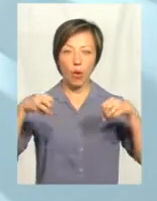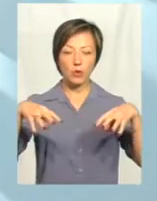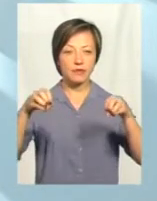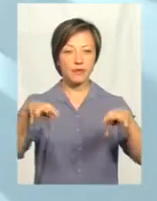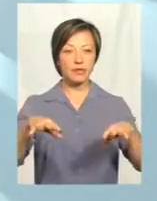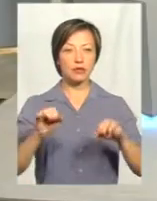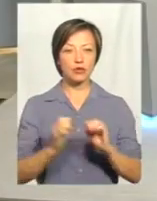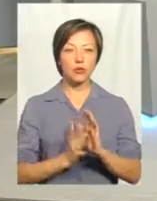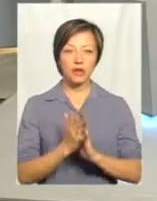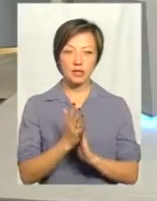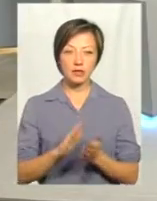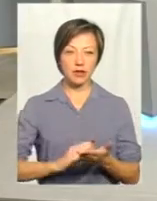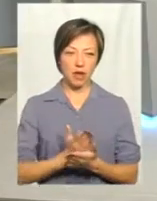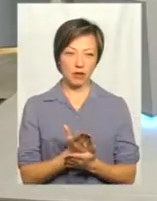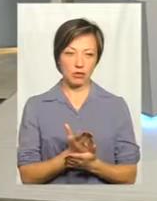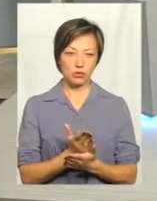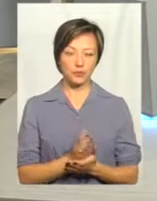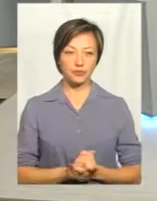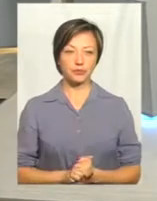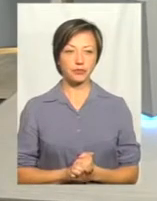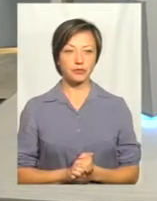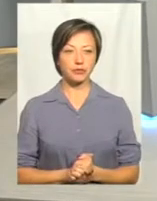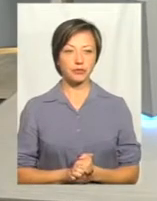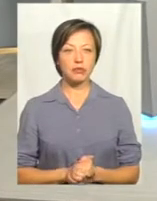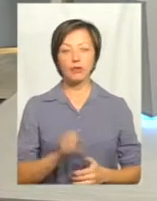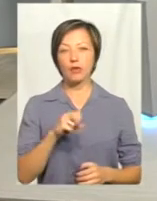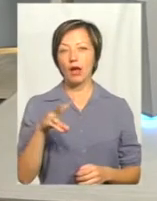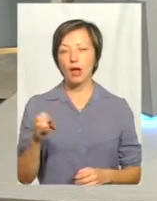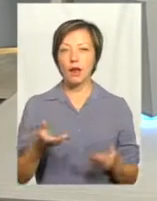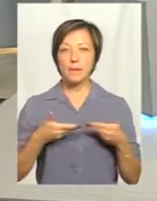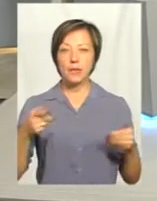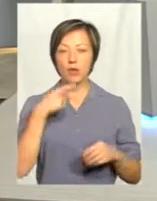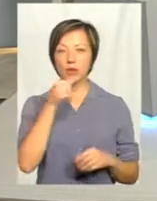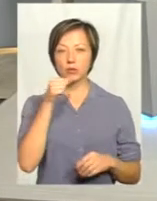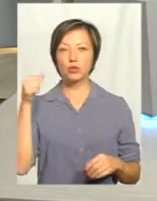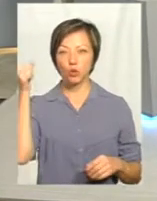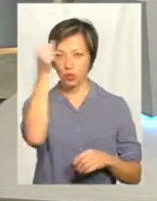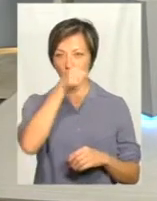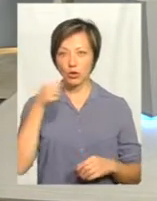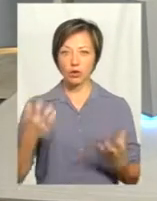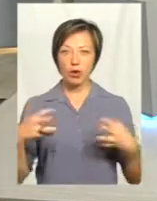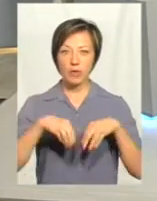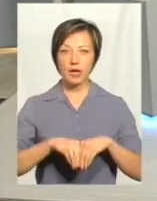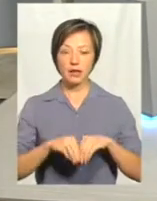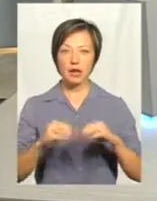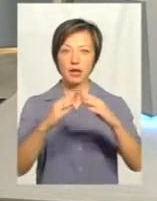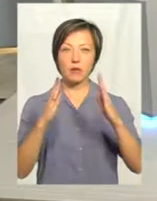виростити якісним. Але ми говорили в тому році про об'єднання у тепличних господарствах. Мається на